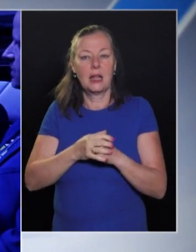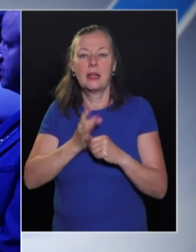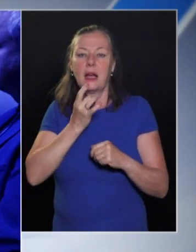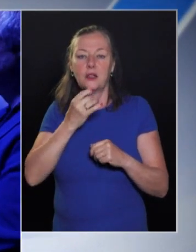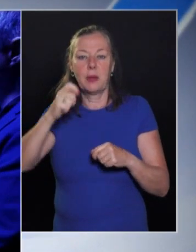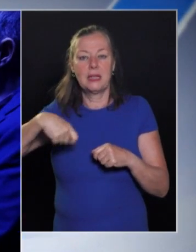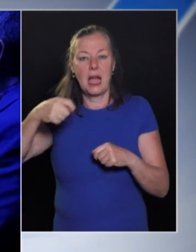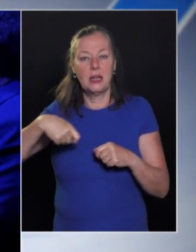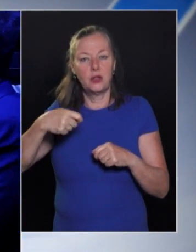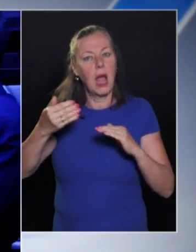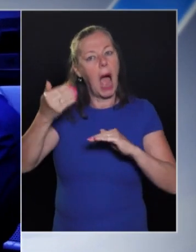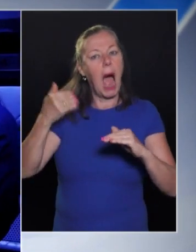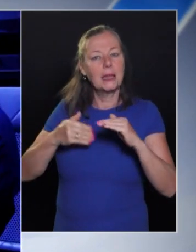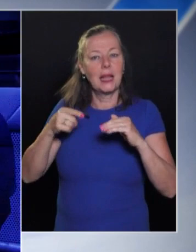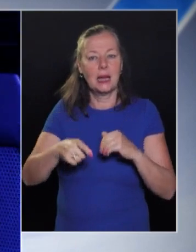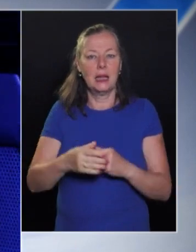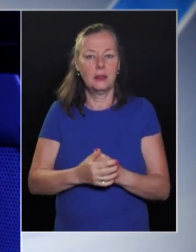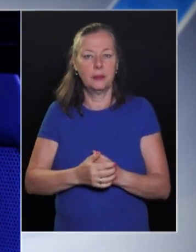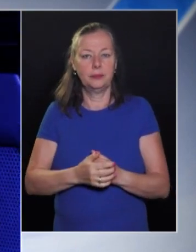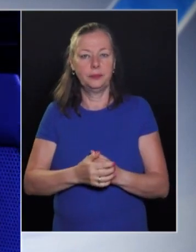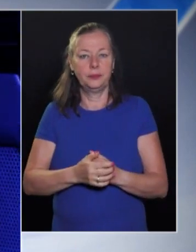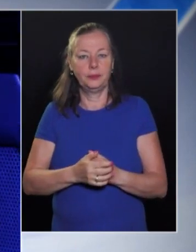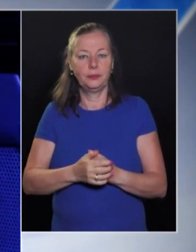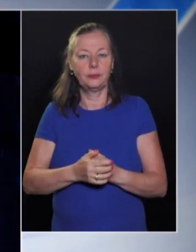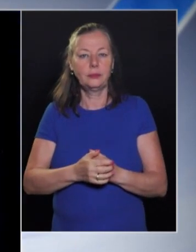ismertették a speciális filmezés hátterét.